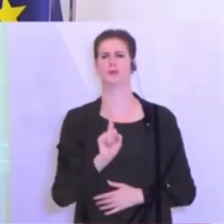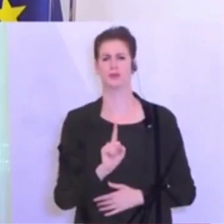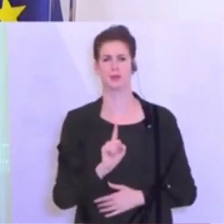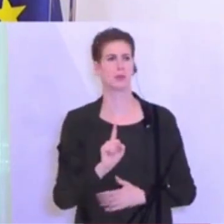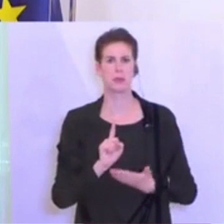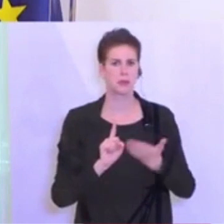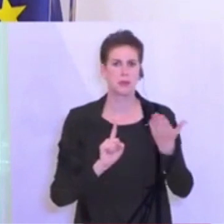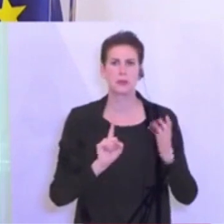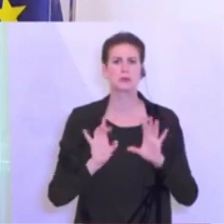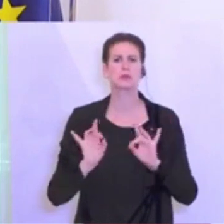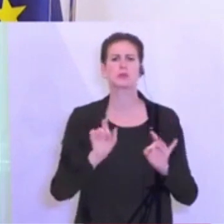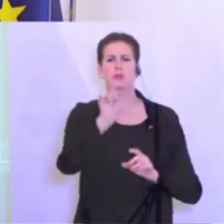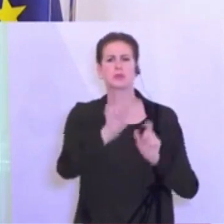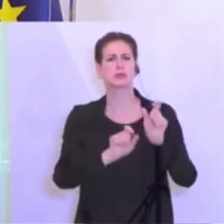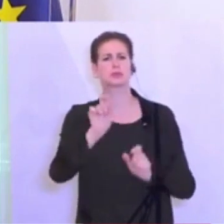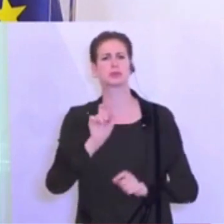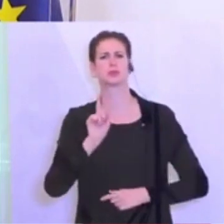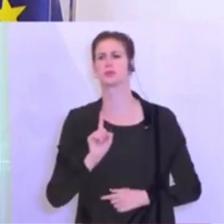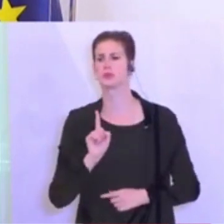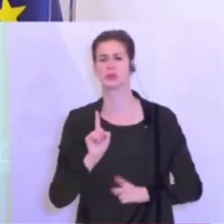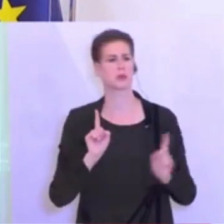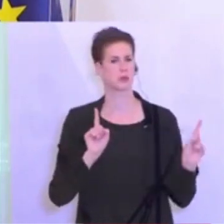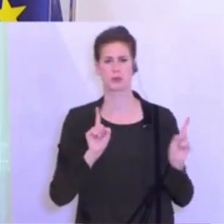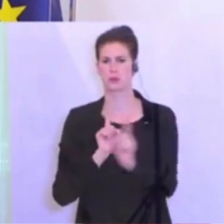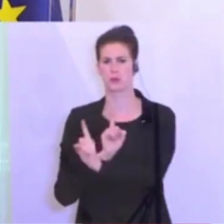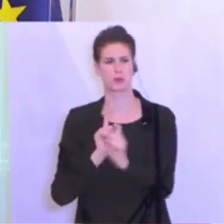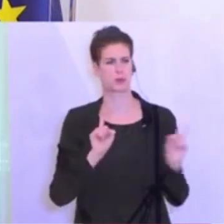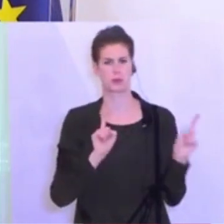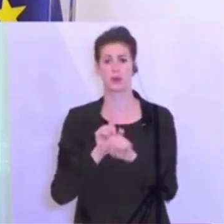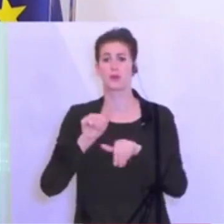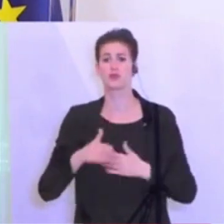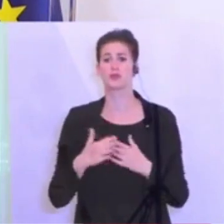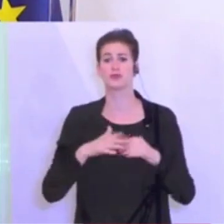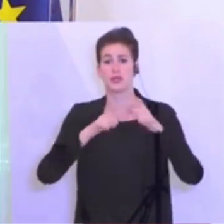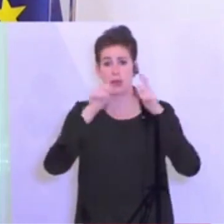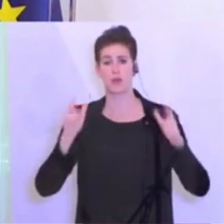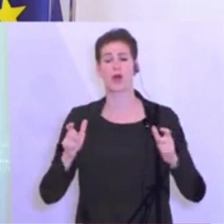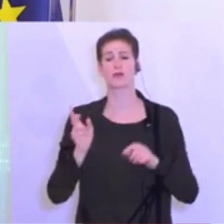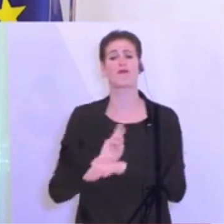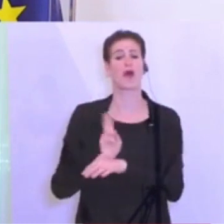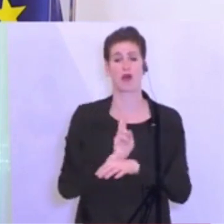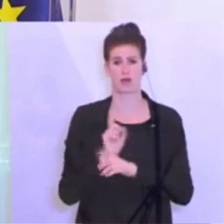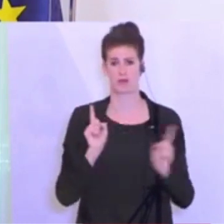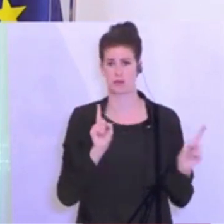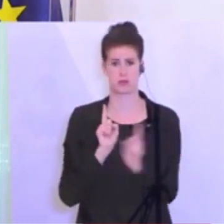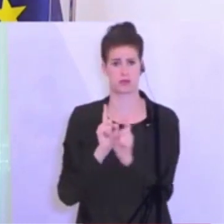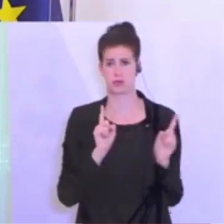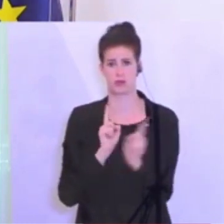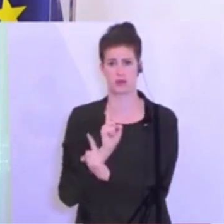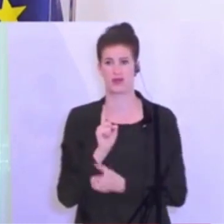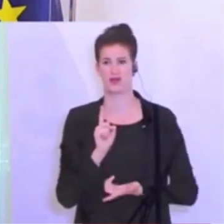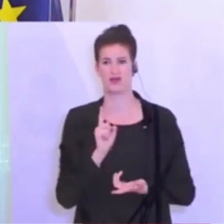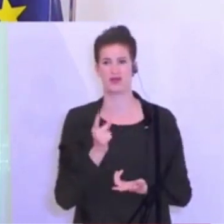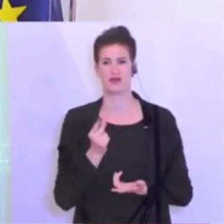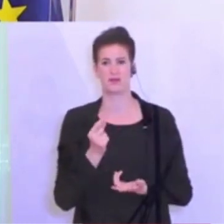noch an der frischen Luft und da kommt selten wer vorbei, aber er muss dieses Gebäude bewachen, naja, dann wird es wenig Sinn machen, wenn der den